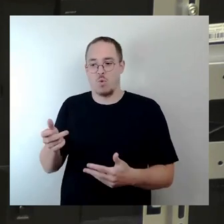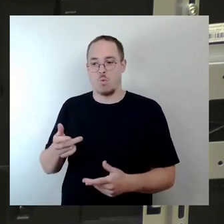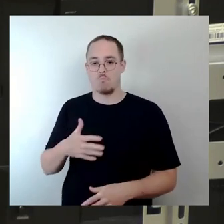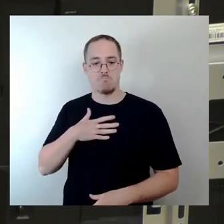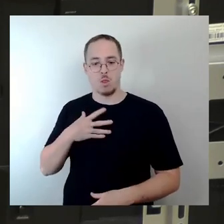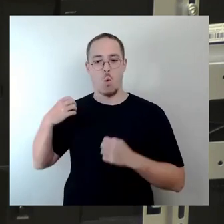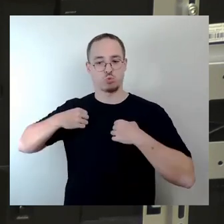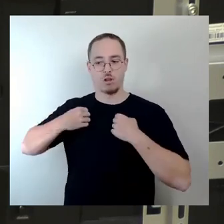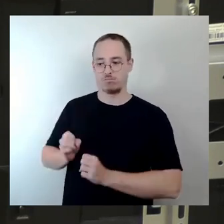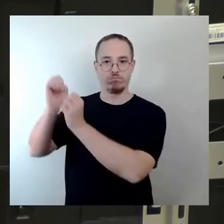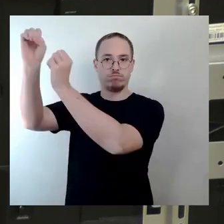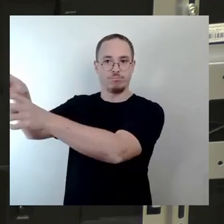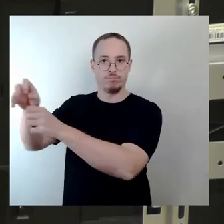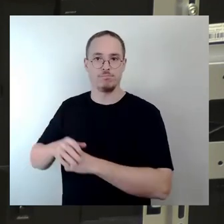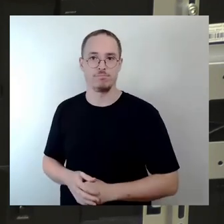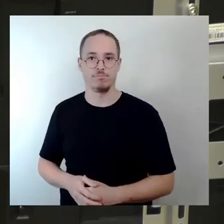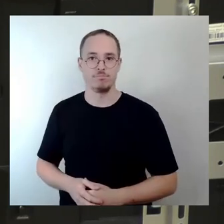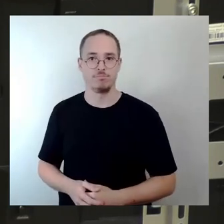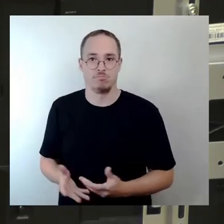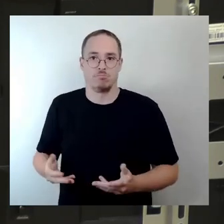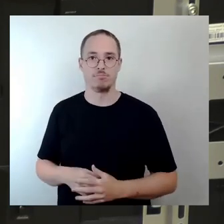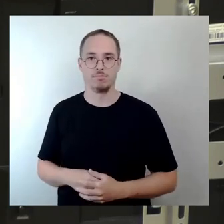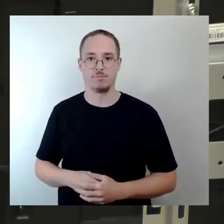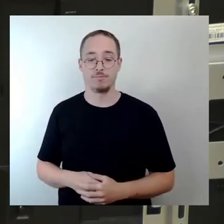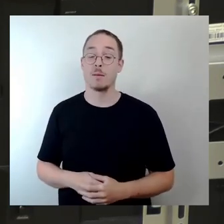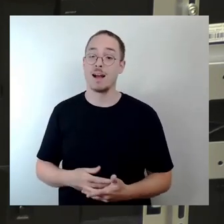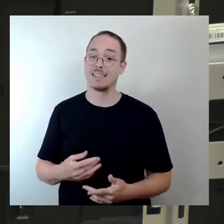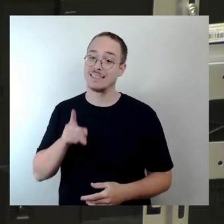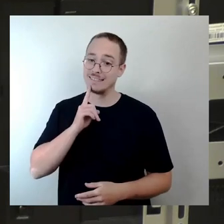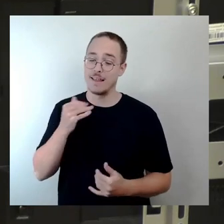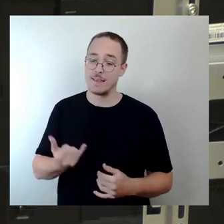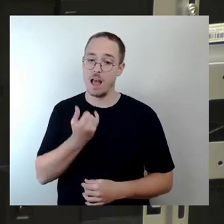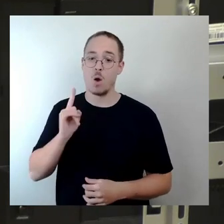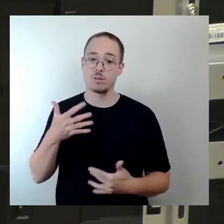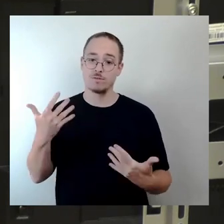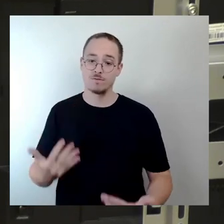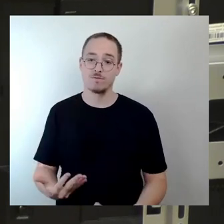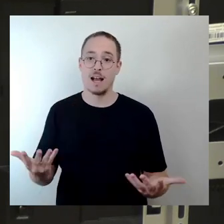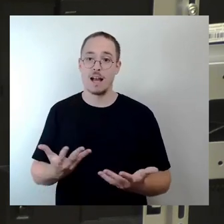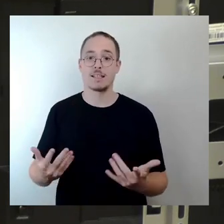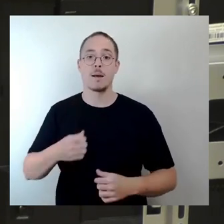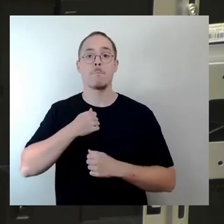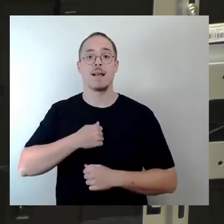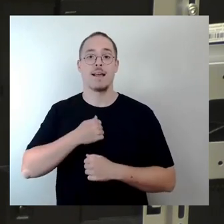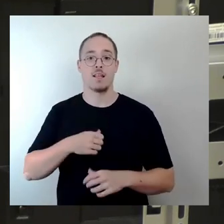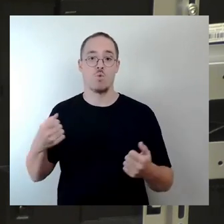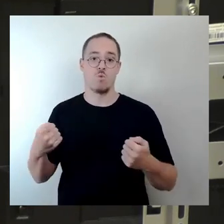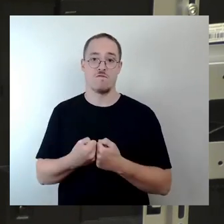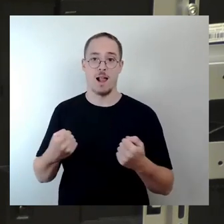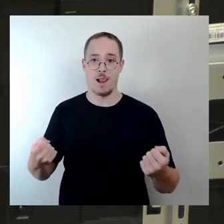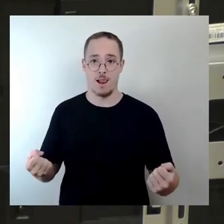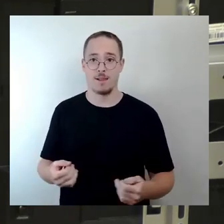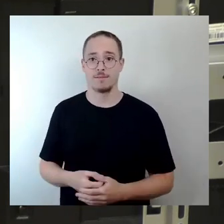Jedes Jahr kommt es aber auch zu Badunfällen. Deshalb muss das Baden aus unserer Sicht, aus Sicht der Linken, gesichert